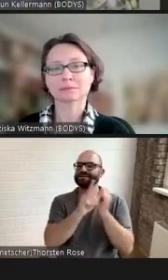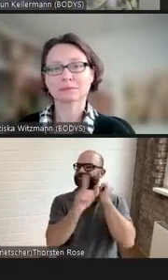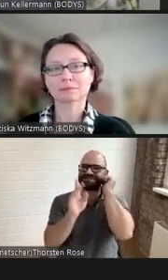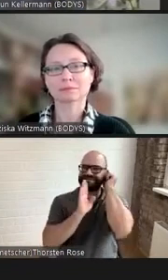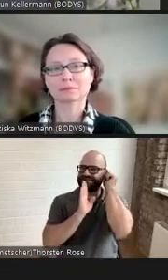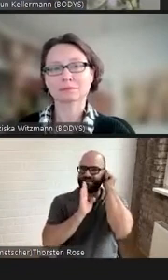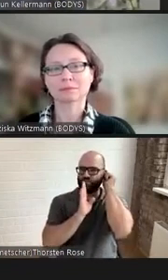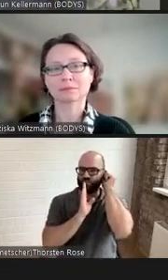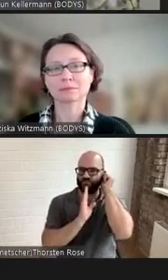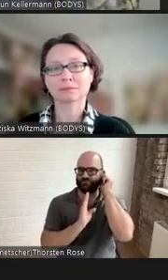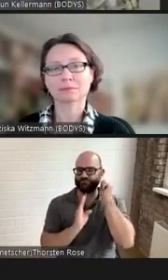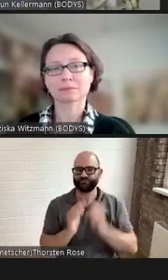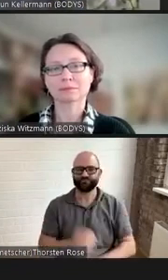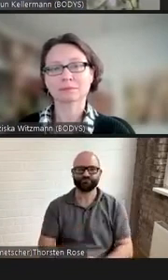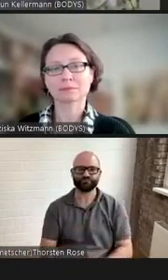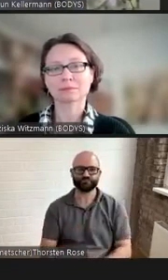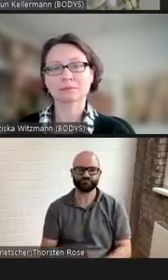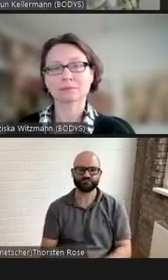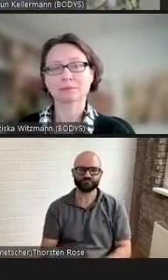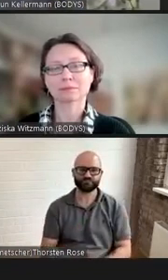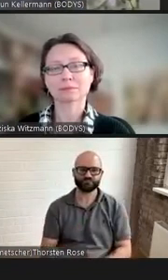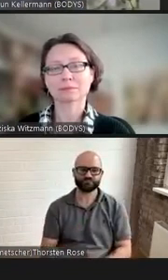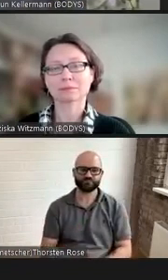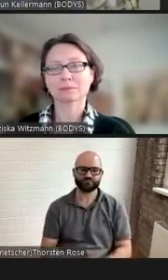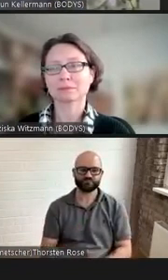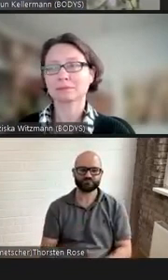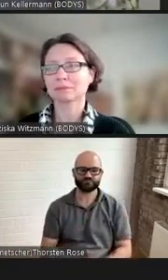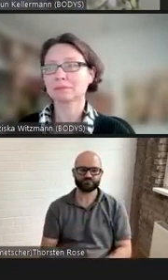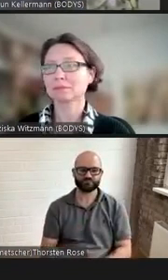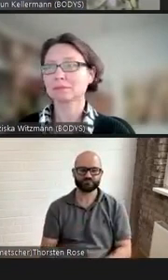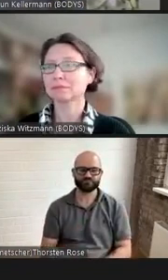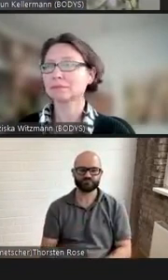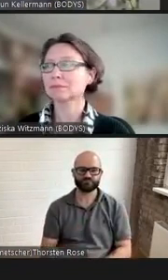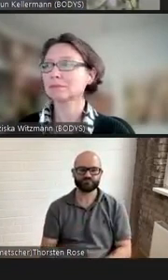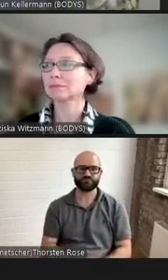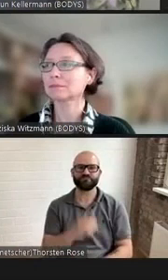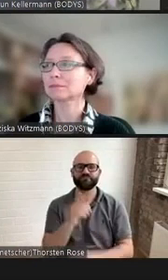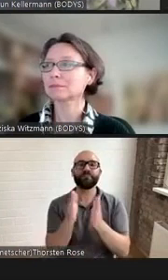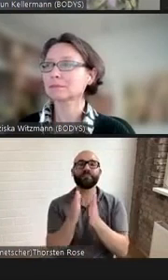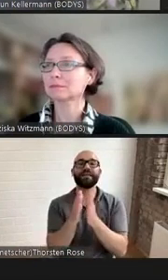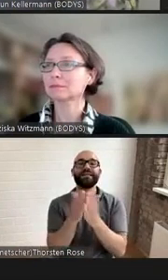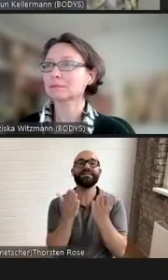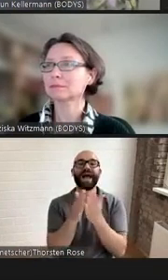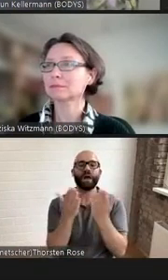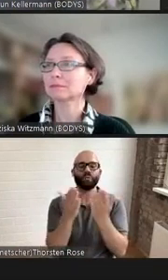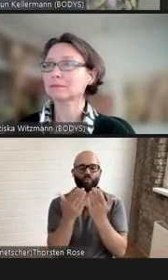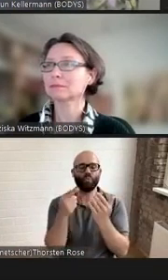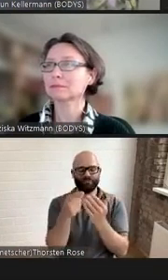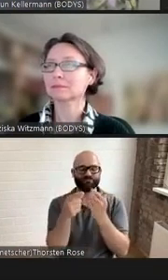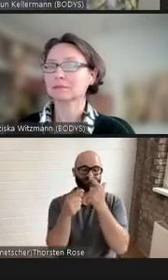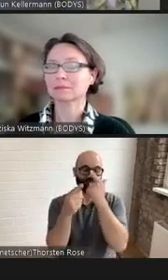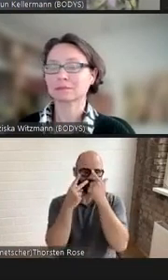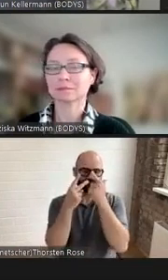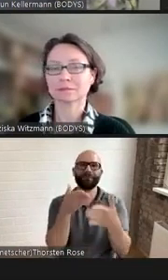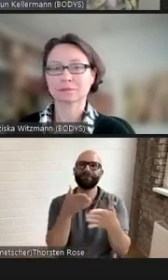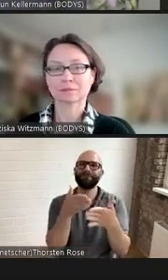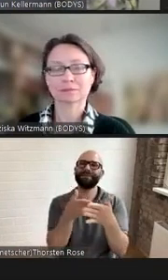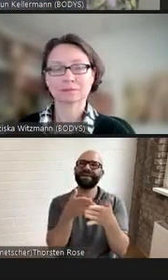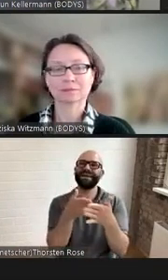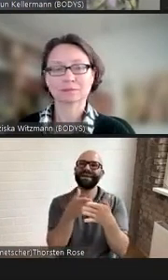ansehen wie Literatur Behinderung in Szene setzt in welche